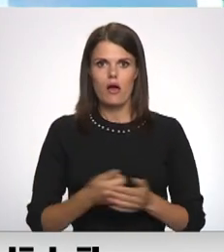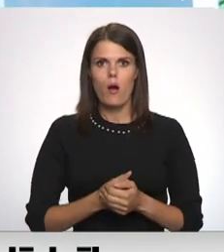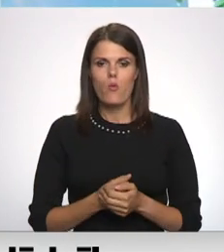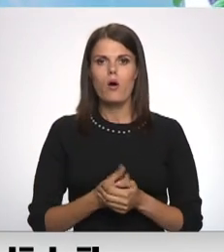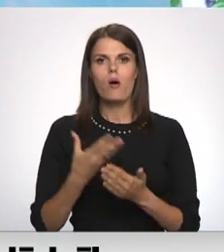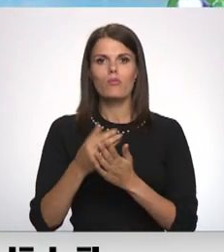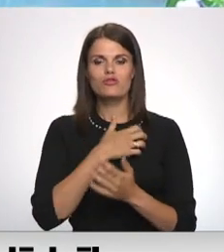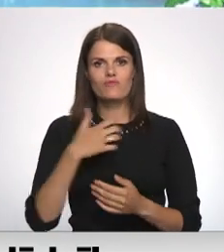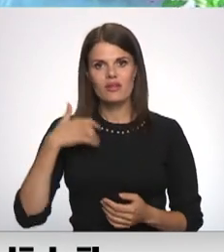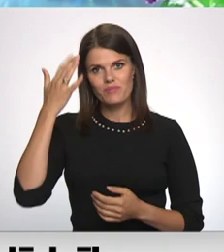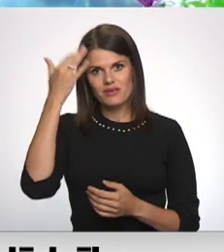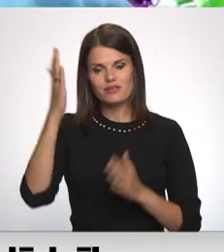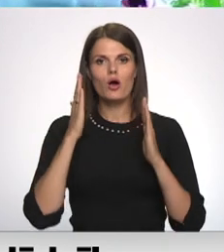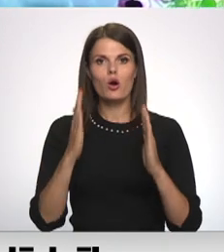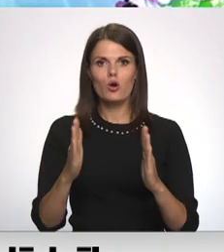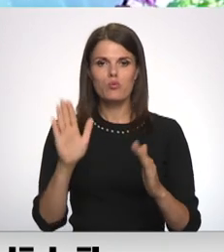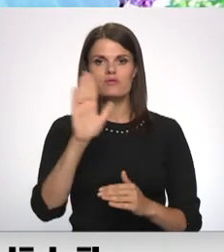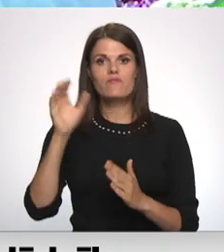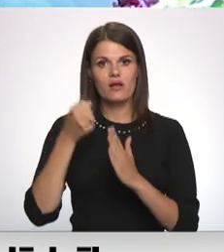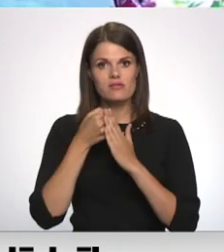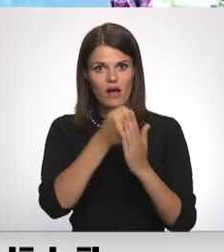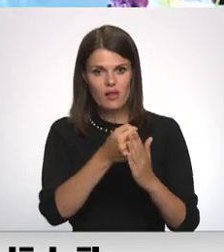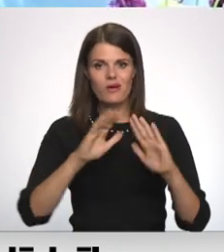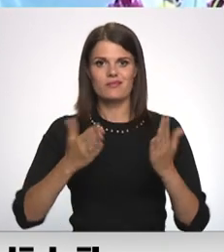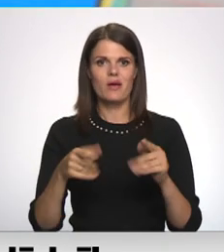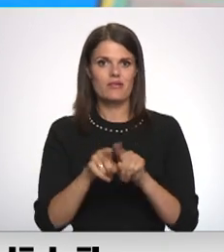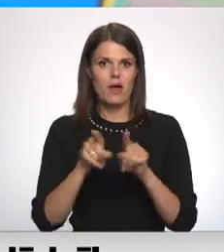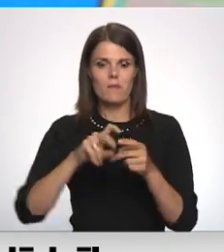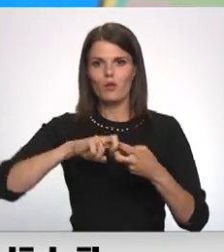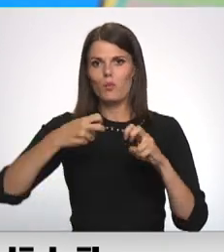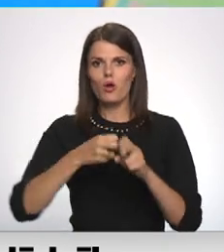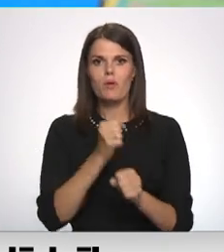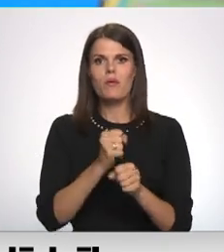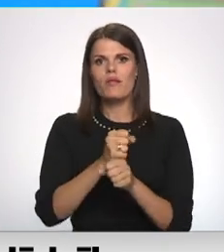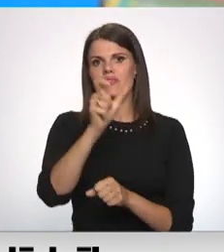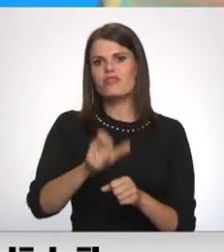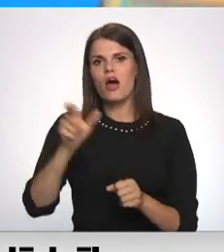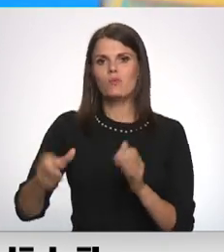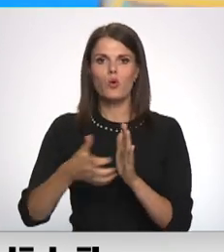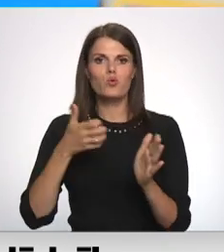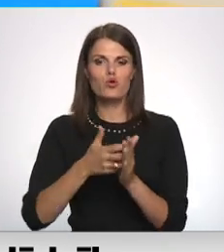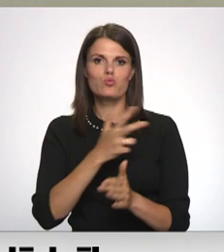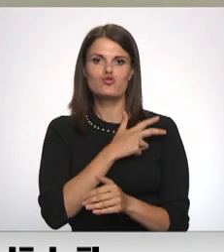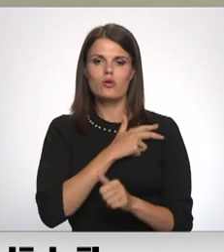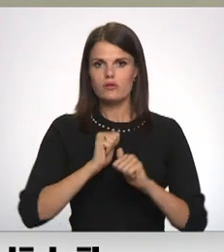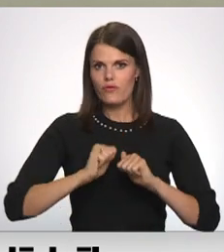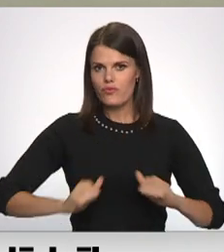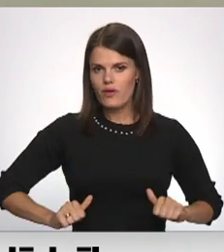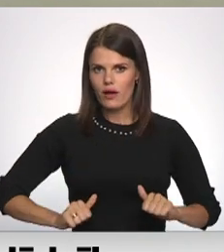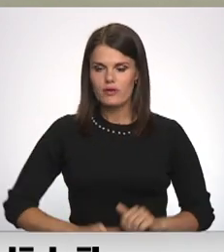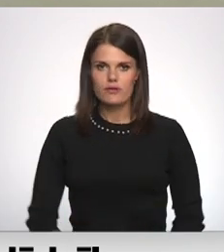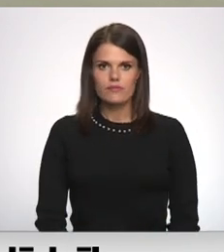Pašvaldības cer uz valsts atbalstu, bet tās tikmēr sagaida vēl viena problēma – darbinieku trūkums sociālajos dienestos. Dāca Siliņa, Kristaps Dravenieks,